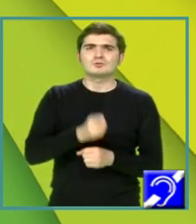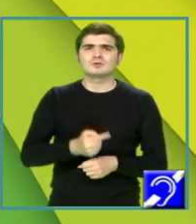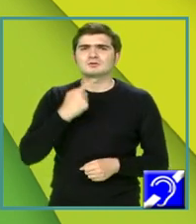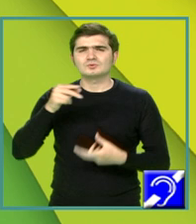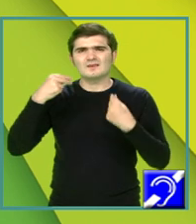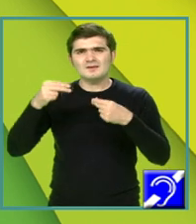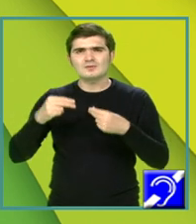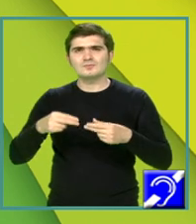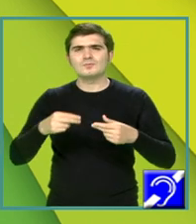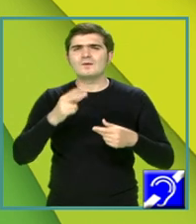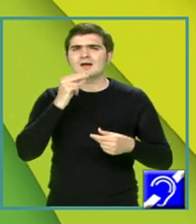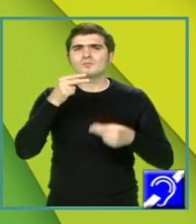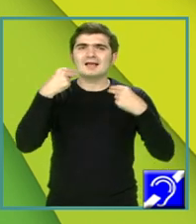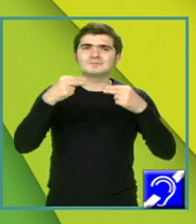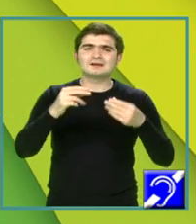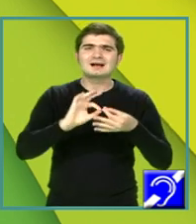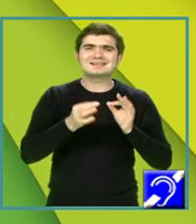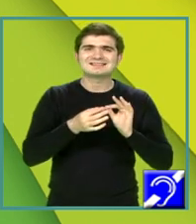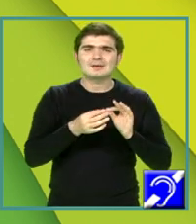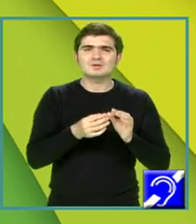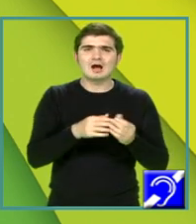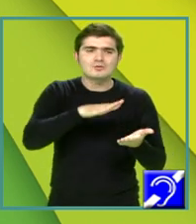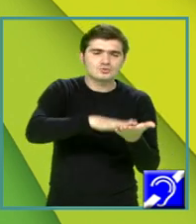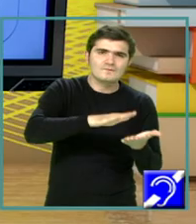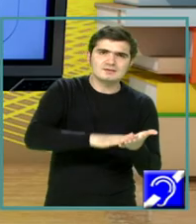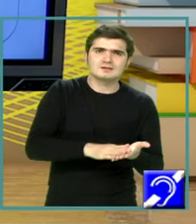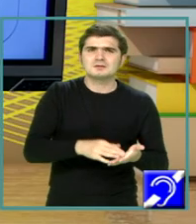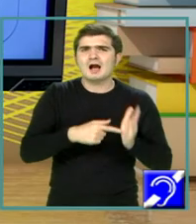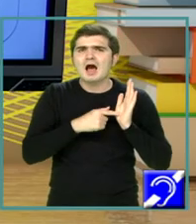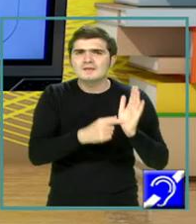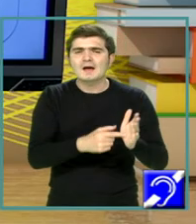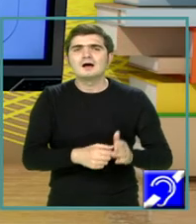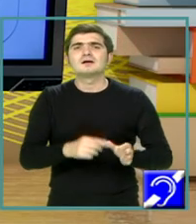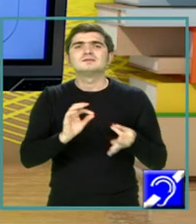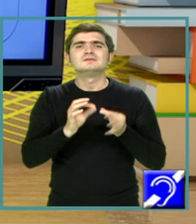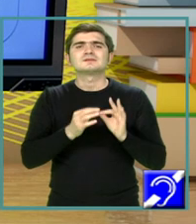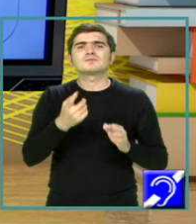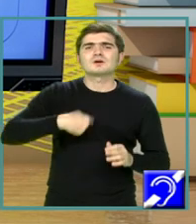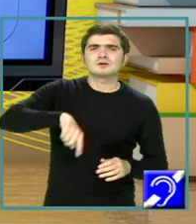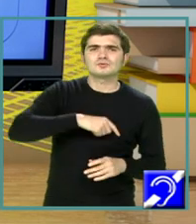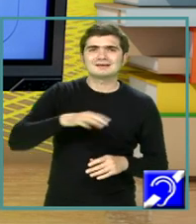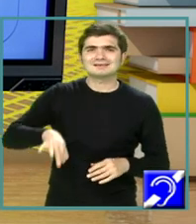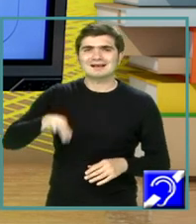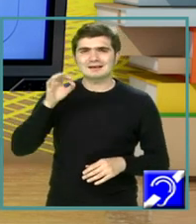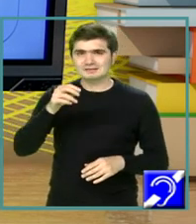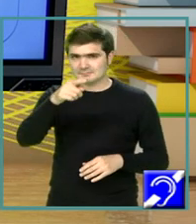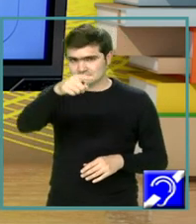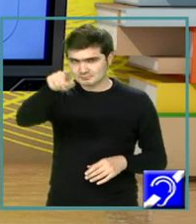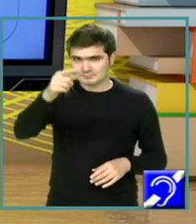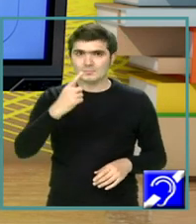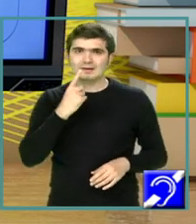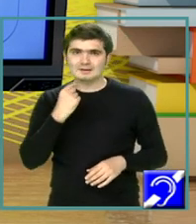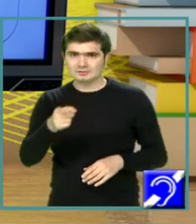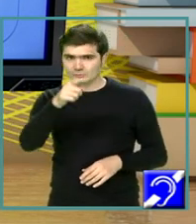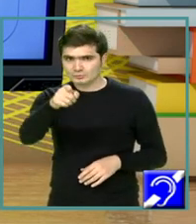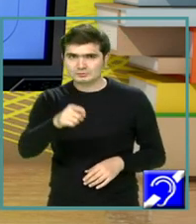expune, a justifica și a motiva. Cu alte cuvinte, ar trebui să identificăm în răspunsul vostru cel